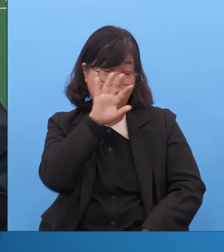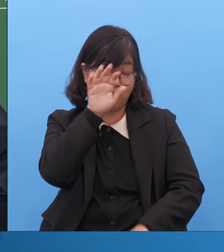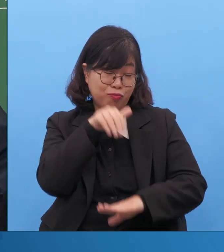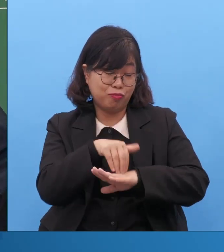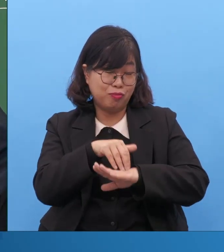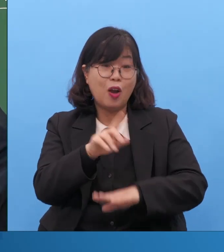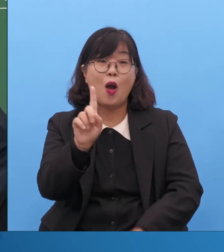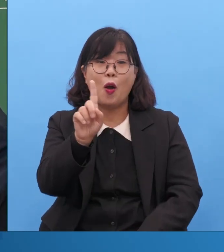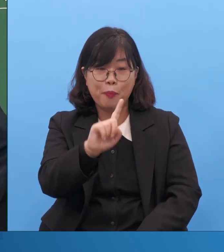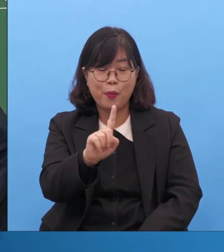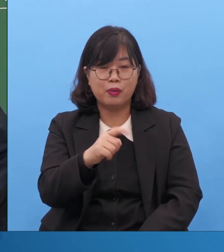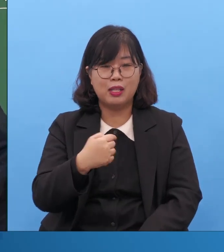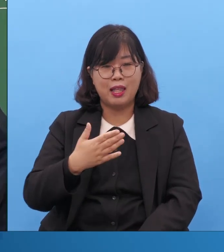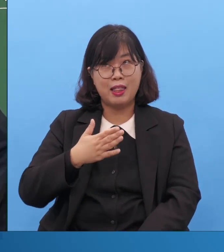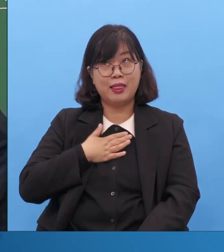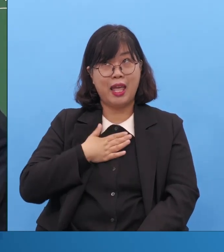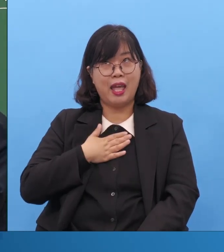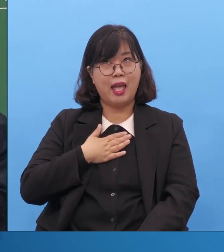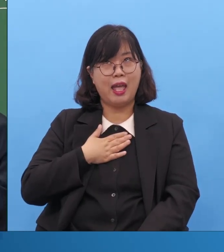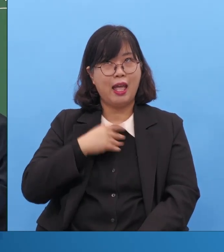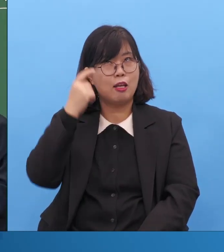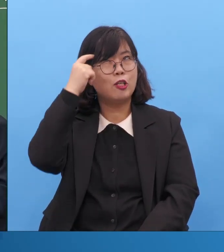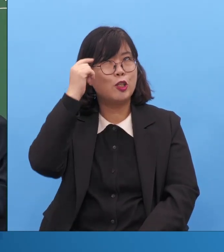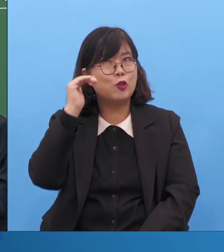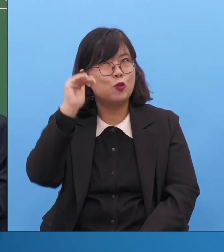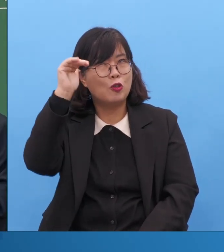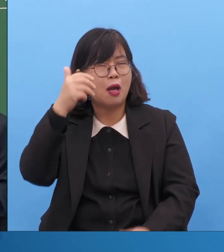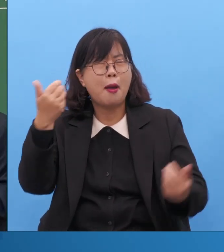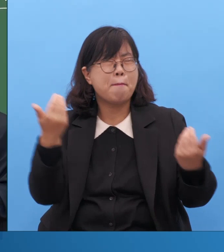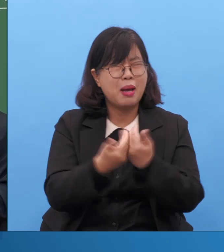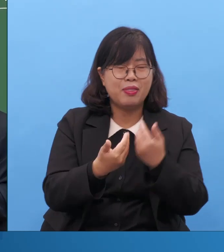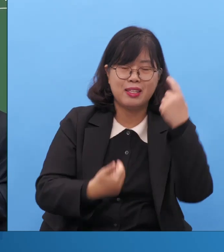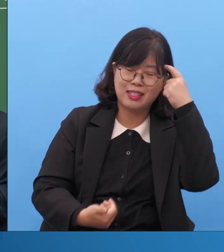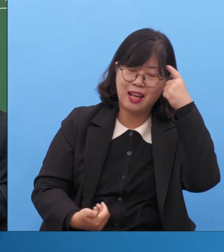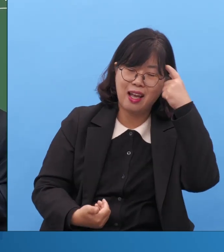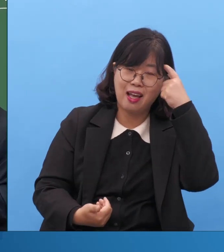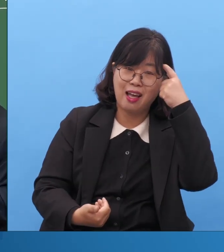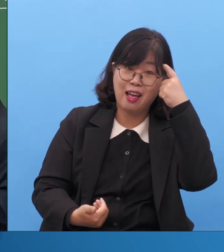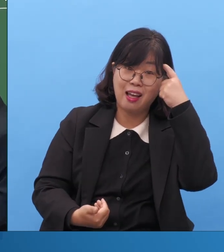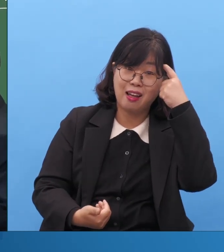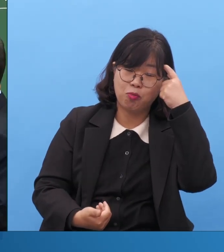그러면 여러분은 뭐 40일까지 갈 거 없고 5분 기도해도 되는 거예요